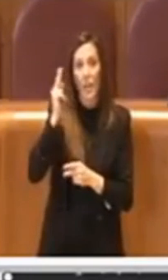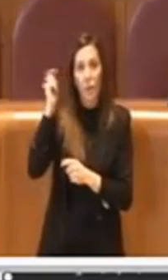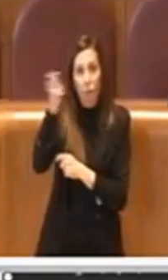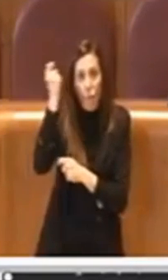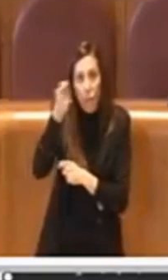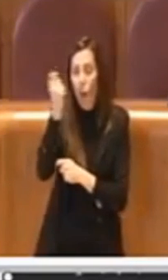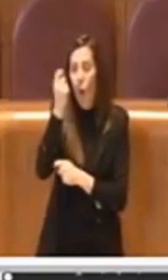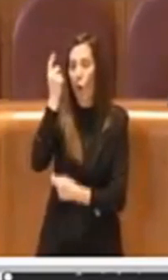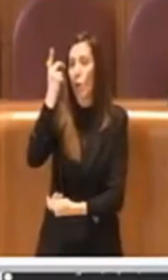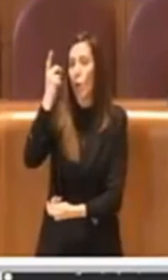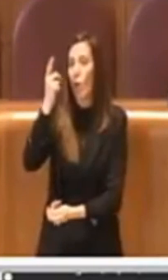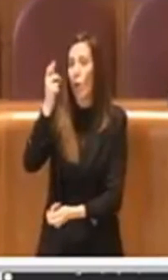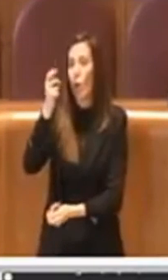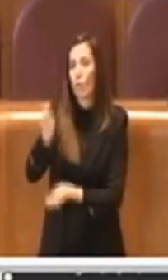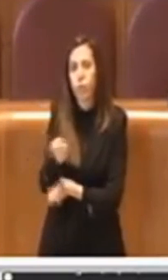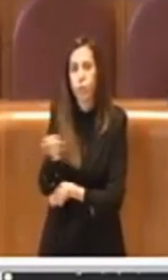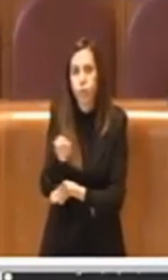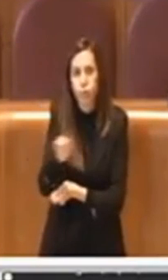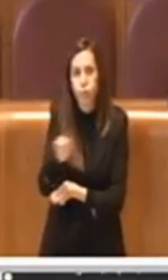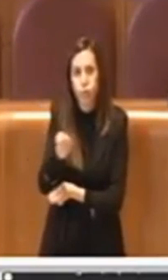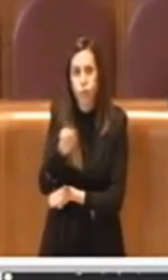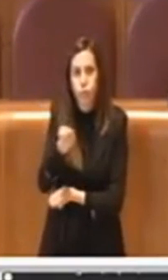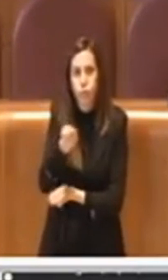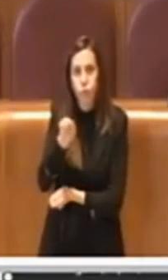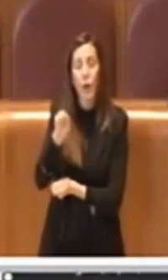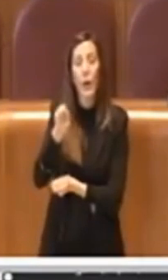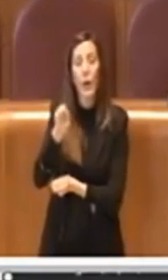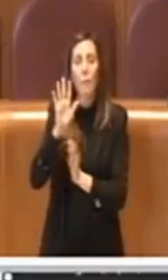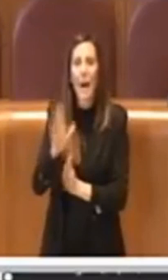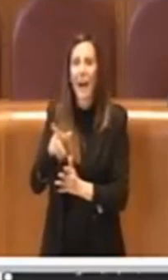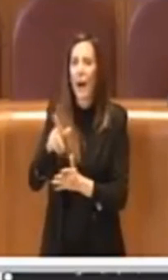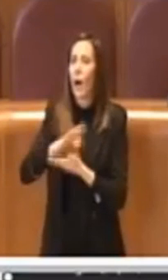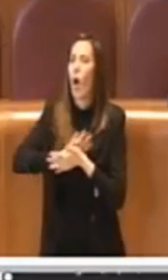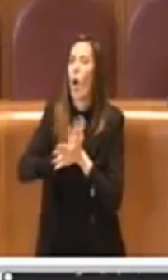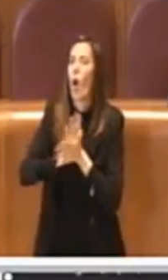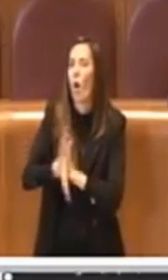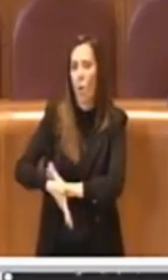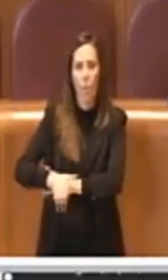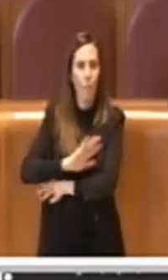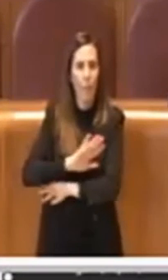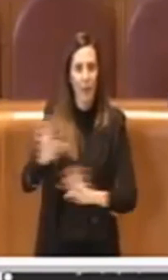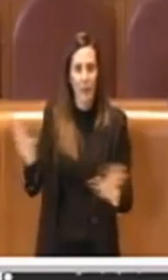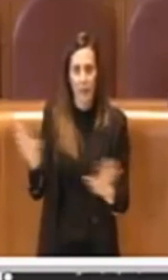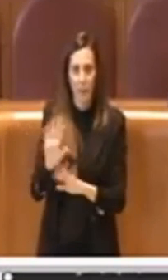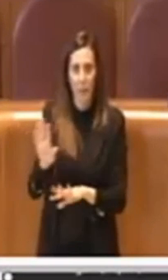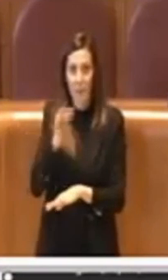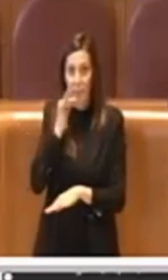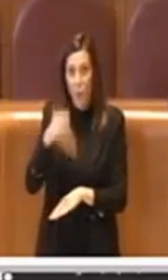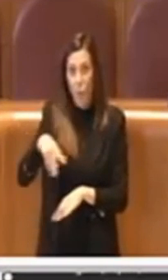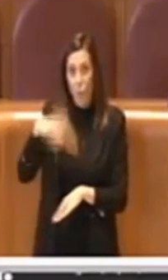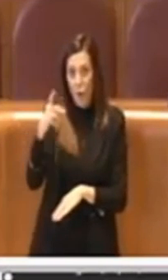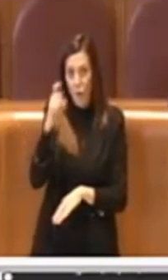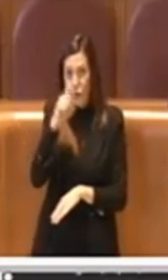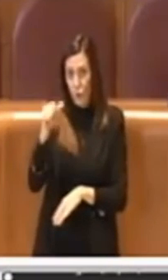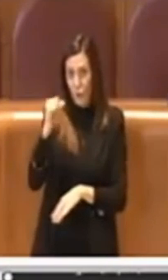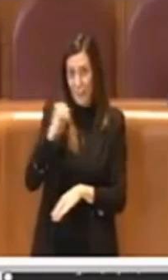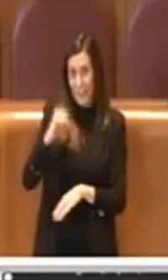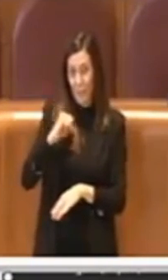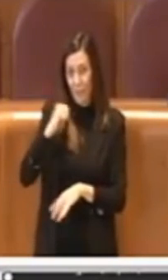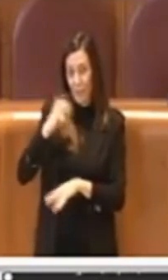andato completamente distrutto con l'impianto di videosorveglianza che è andato fuori uso quattro giorni prima dell'incendio.